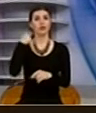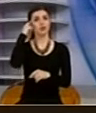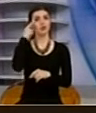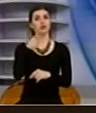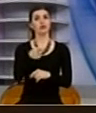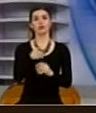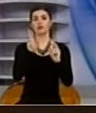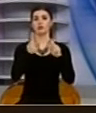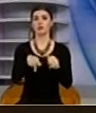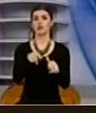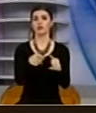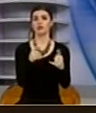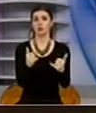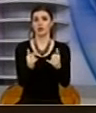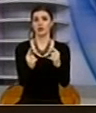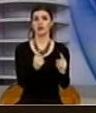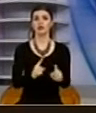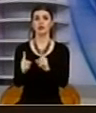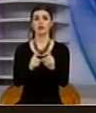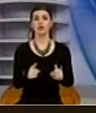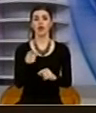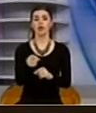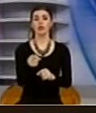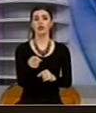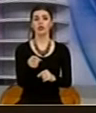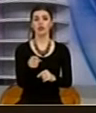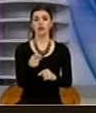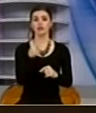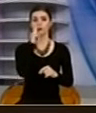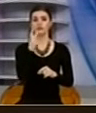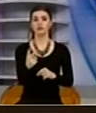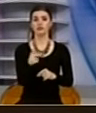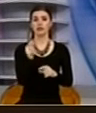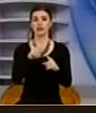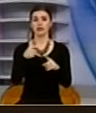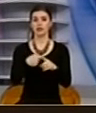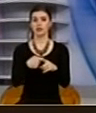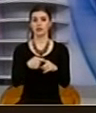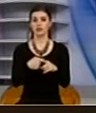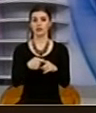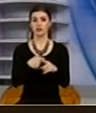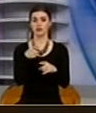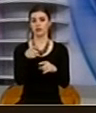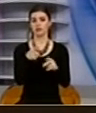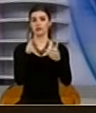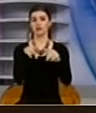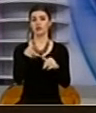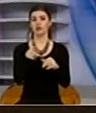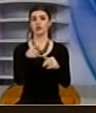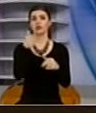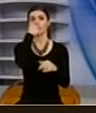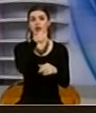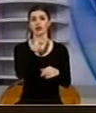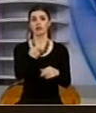pikrisht kjo qështje e tila po e bjen në këtë situat radiotelevizionin e Kosovës që është radiotelevizion